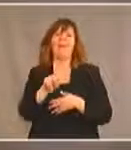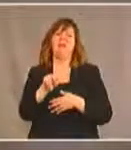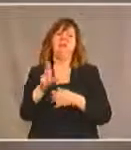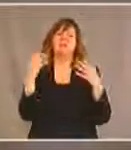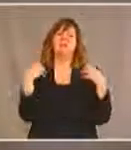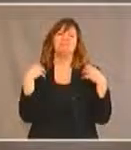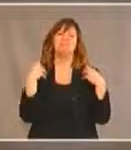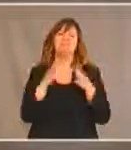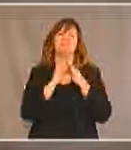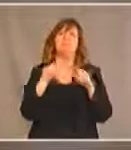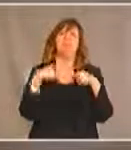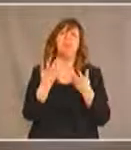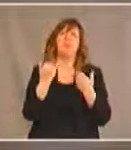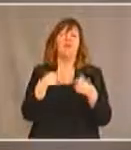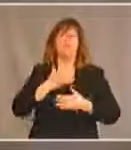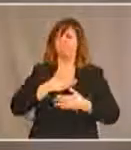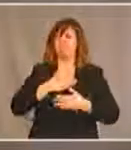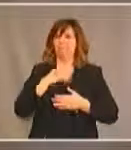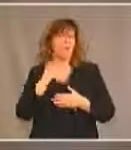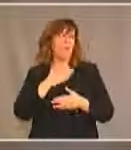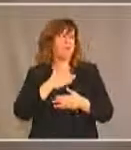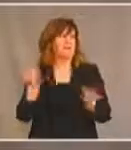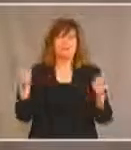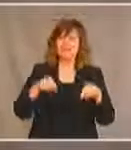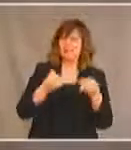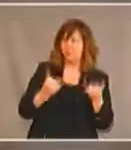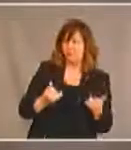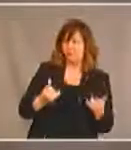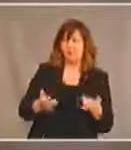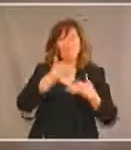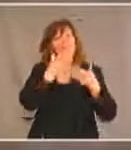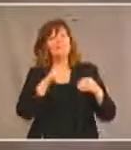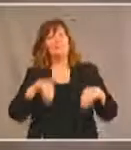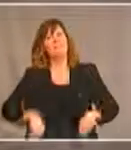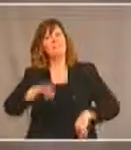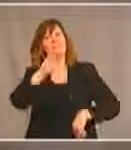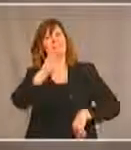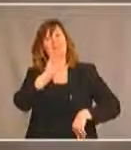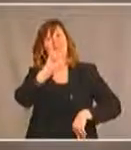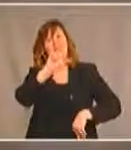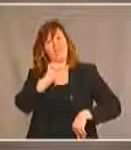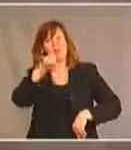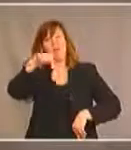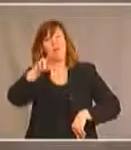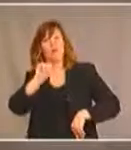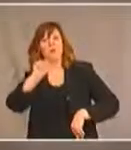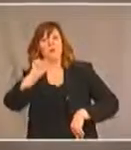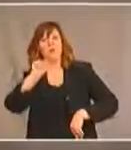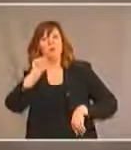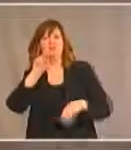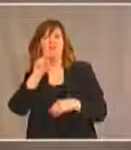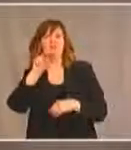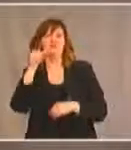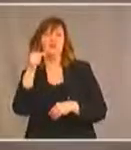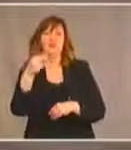ici aujourd'hui et je tiens à remercier la ministre Carla Qualtrough et les panélistes et les délégués au